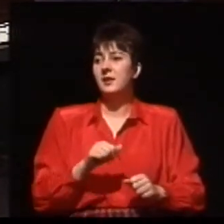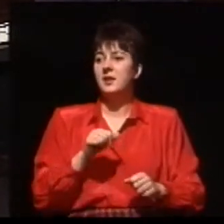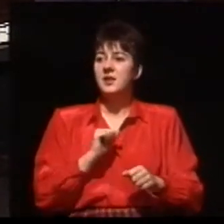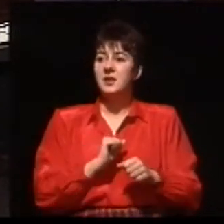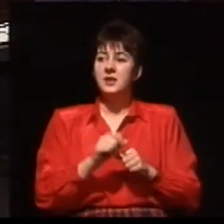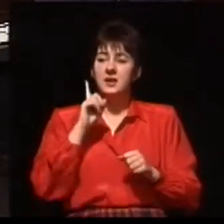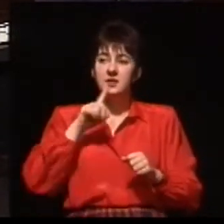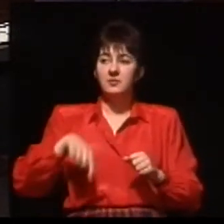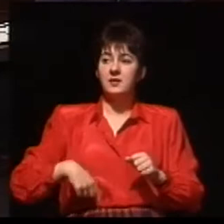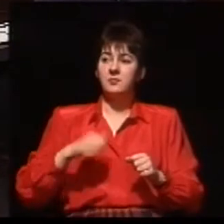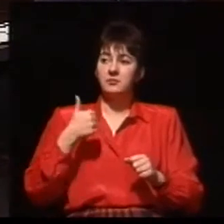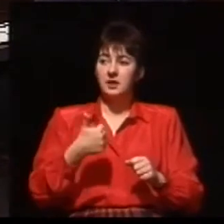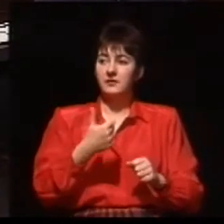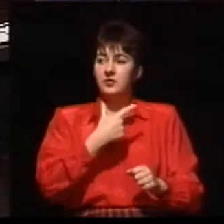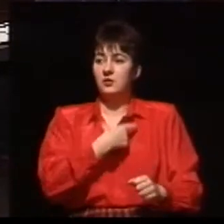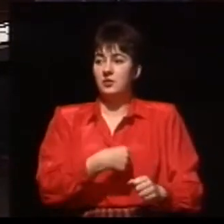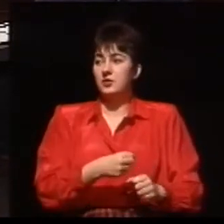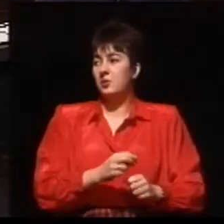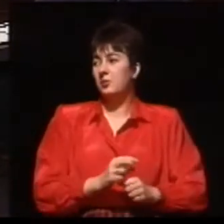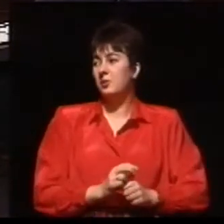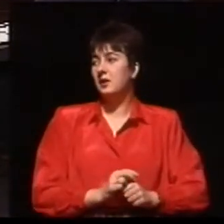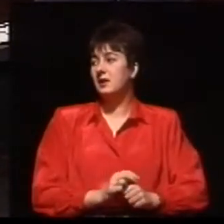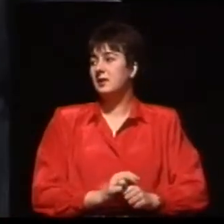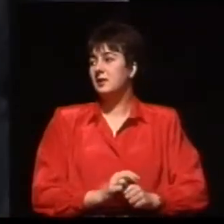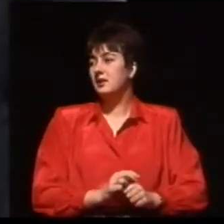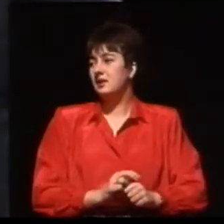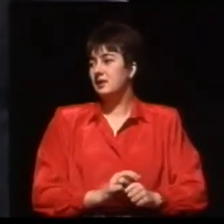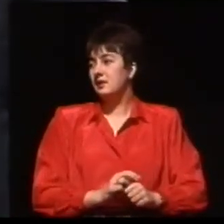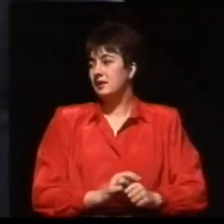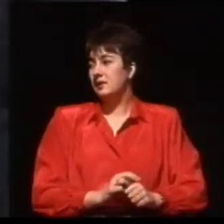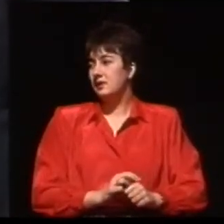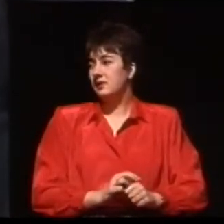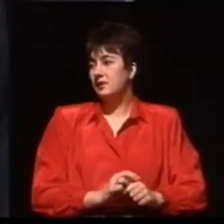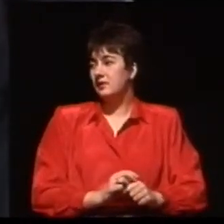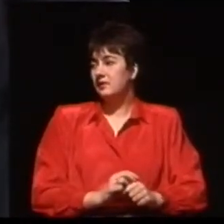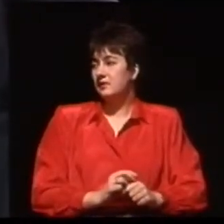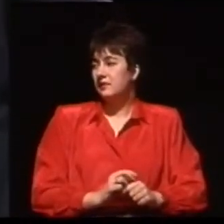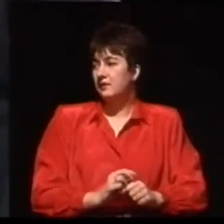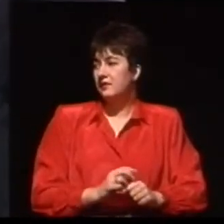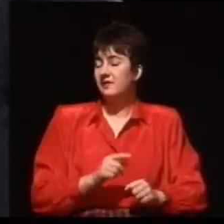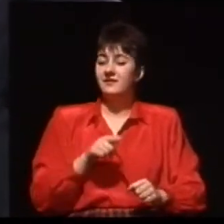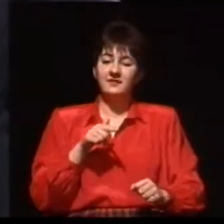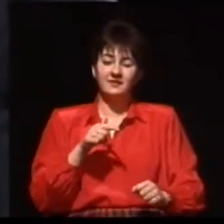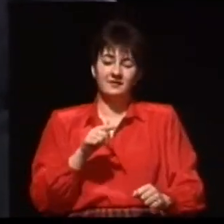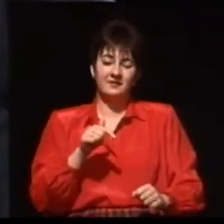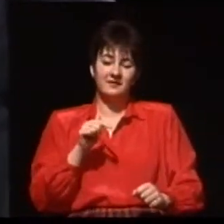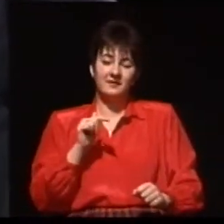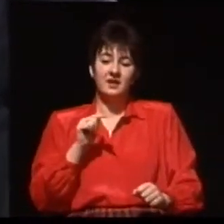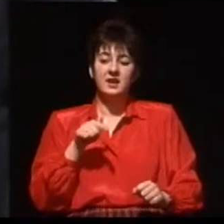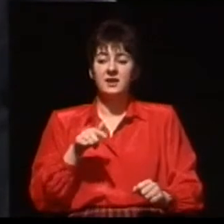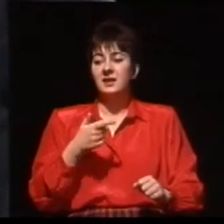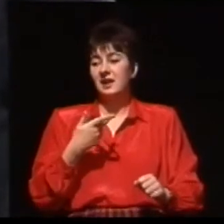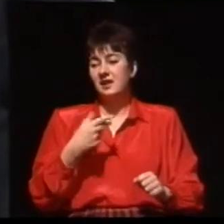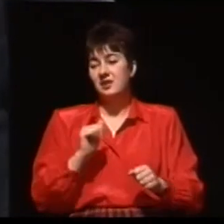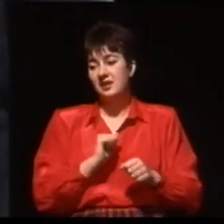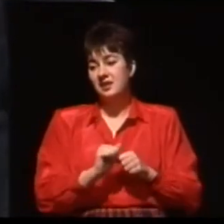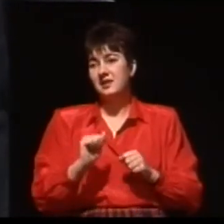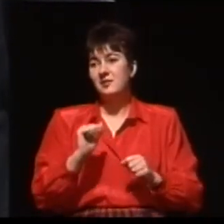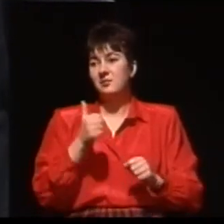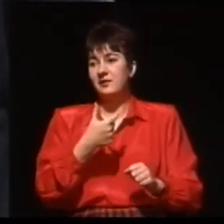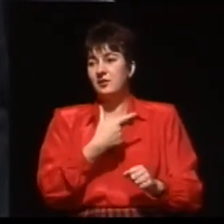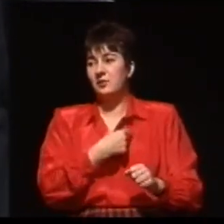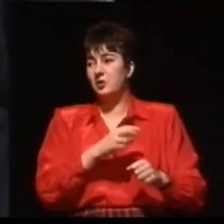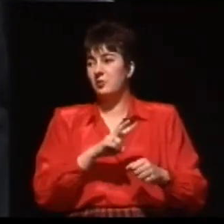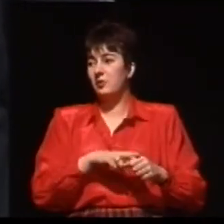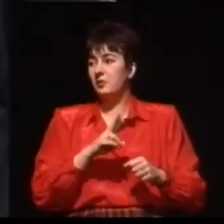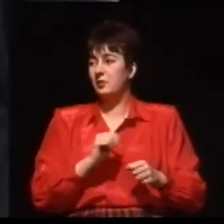wcześniej wynalazł? Jaka jest historia tego wynalazku? Zabawna historia. Nie, ja nie jestem wynalazcą implantu. Na pomysł,